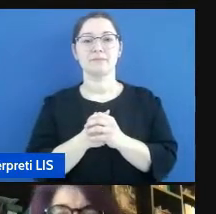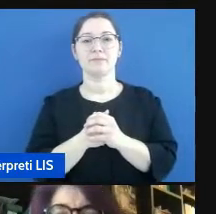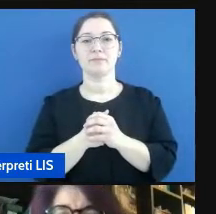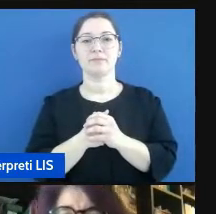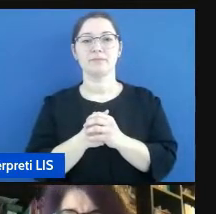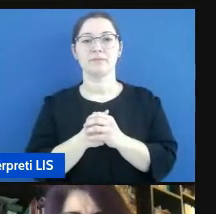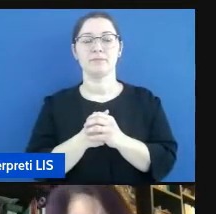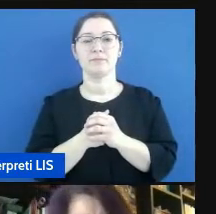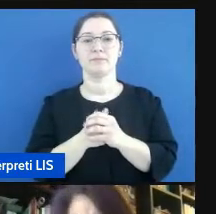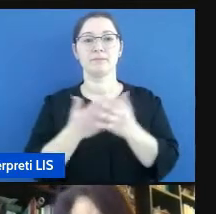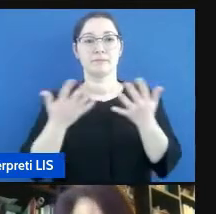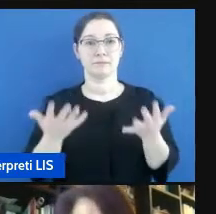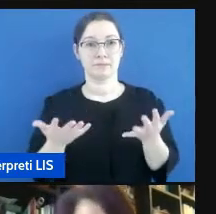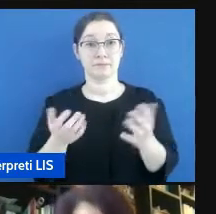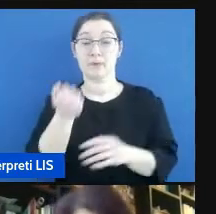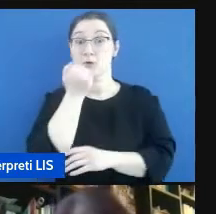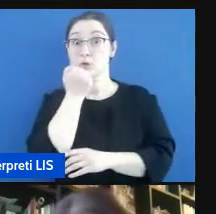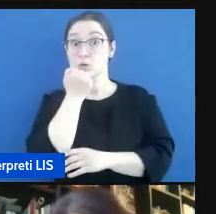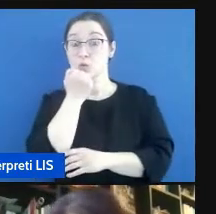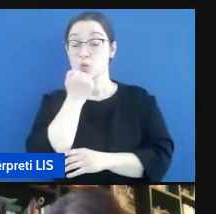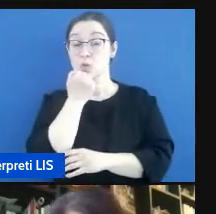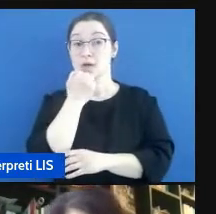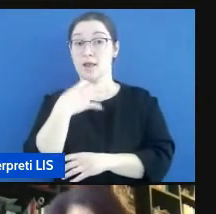nella, oh scusa,